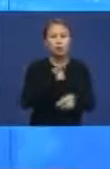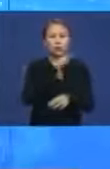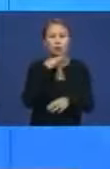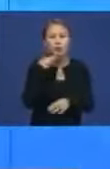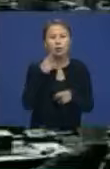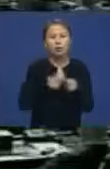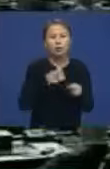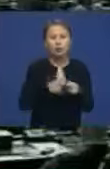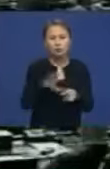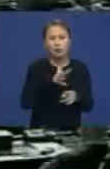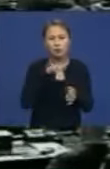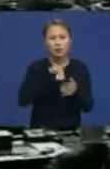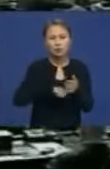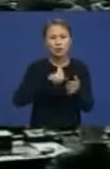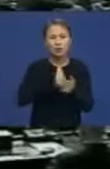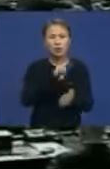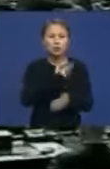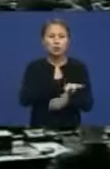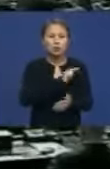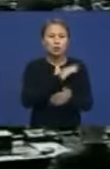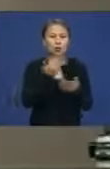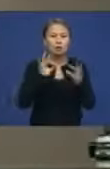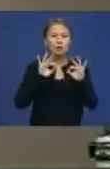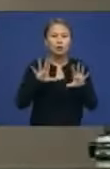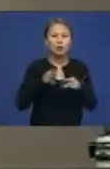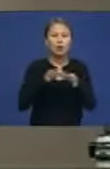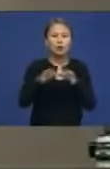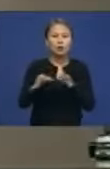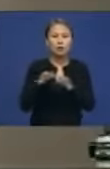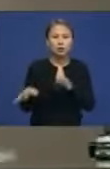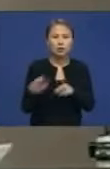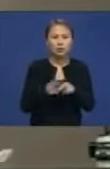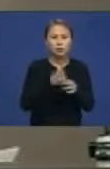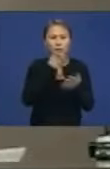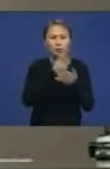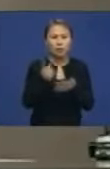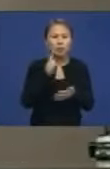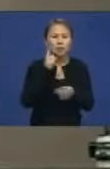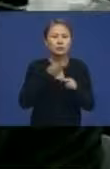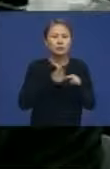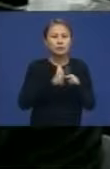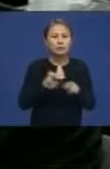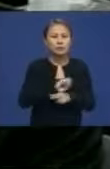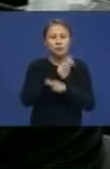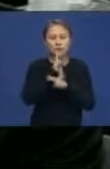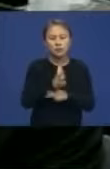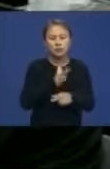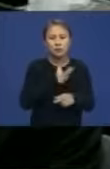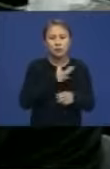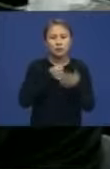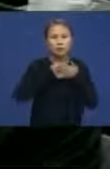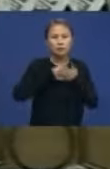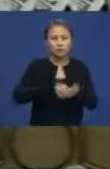кедергілермен қатар жүрген. Сеуі білік өкілдердің мәлімдеуінше, оның барысында Иракау мағындағы қарулы жасақтар оларға қысым көрсетуге тұрысқан.